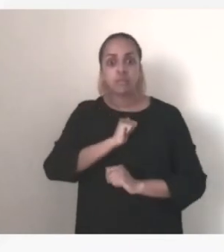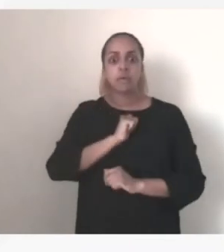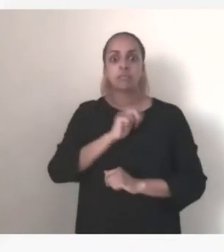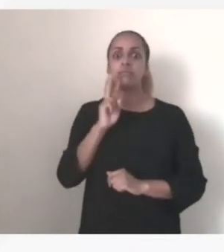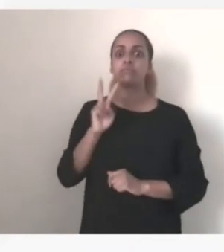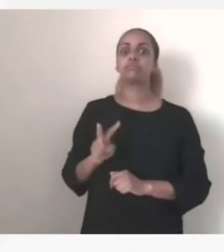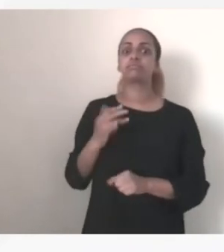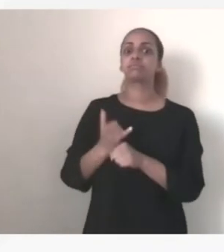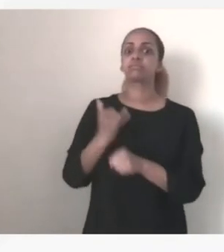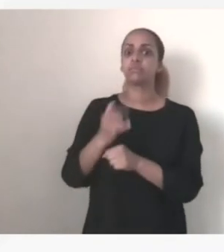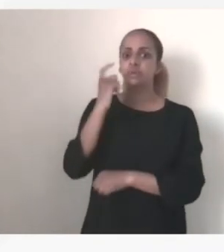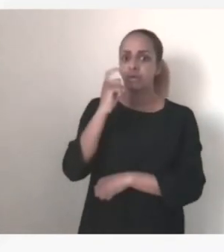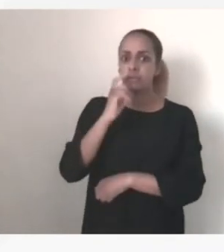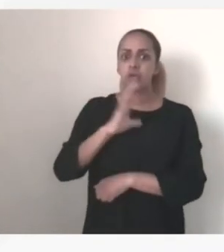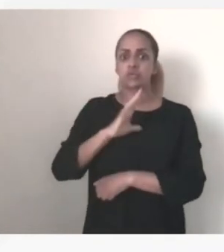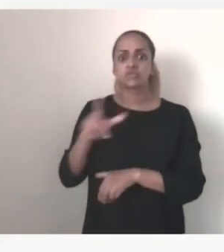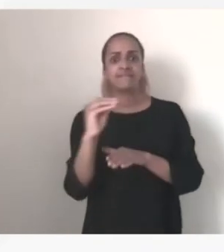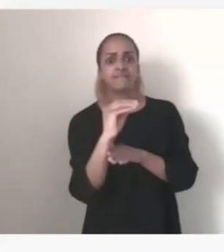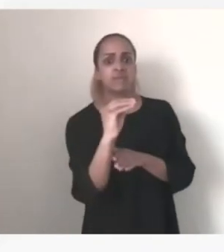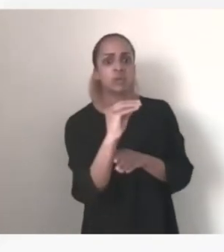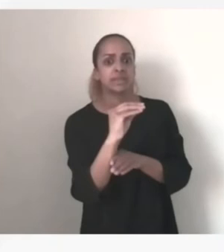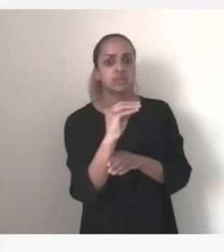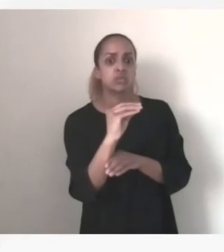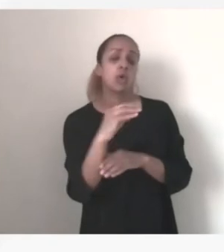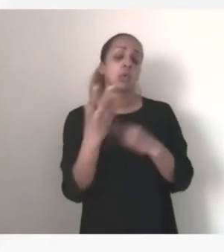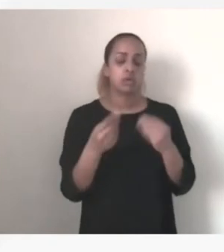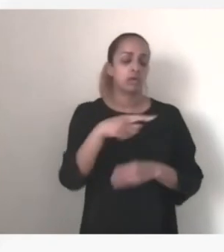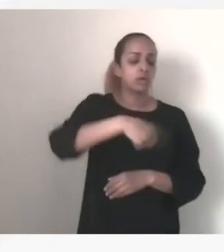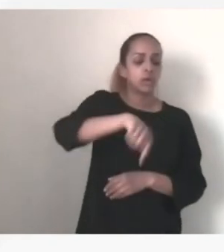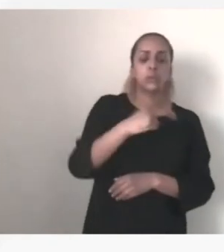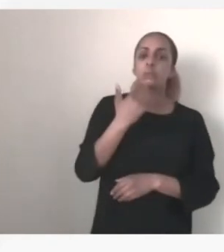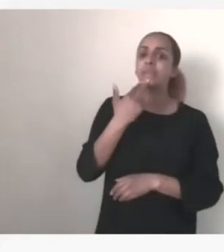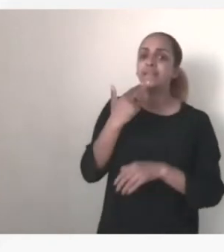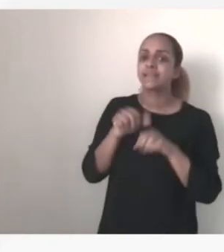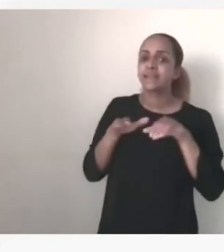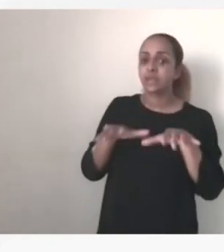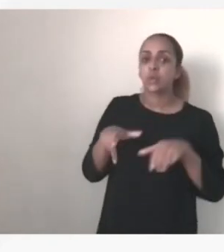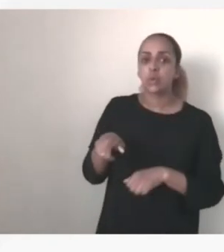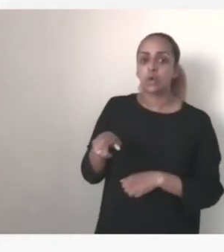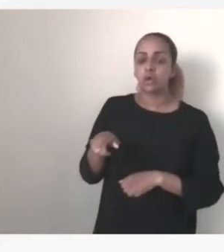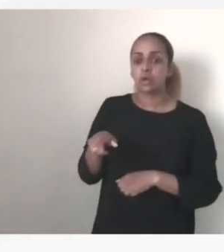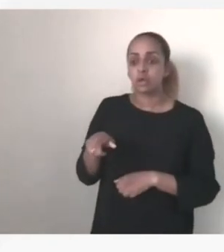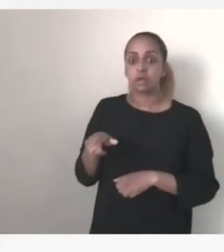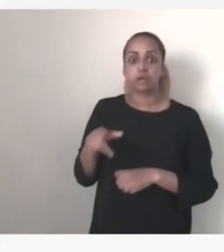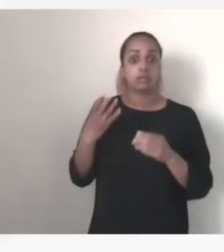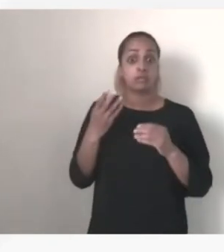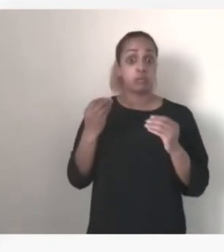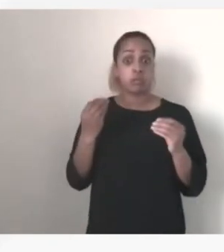des fournisseurs, des utilisateurs on va dire des réseaux qui encombraient beaucoup les bandes et je pense en particulier